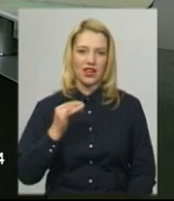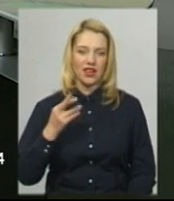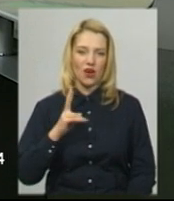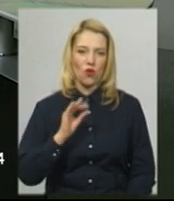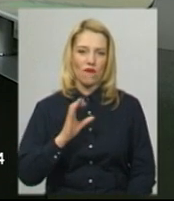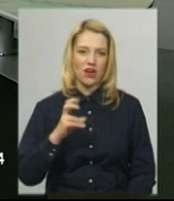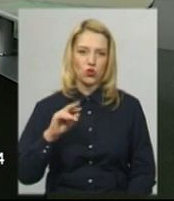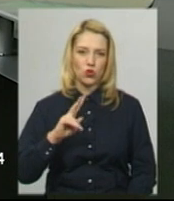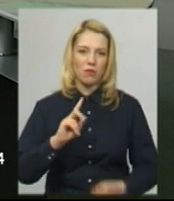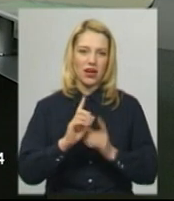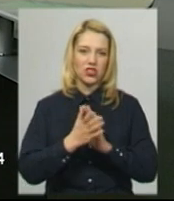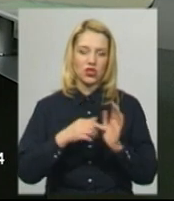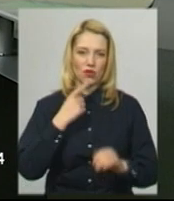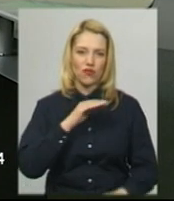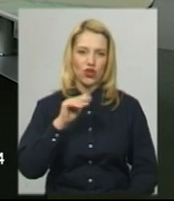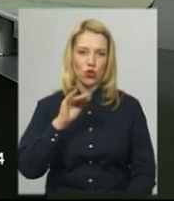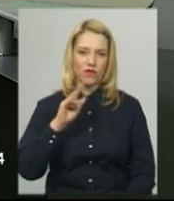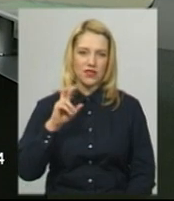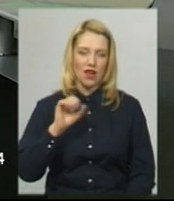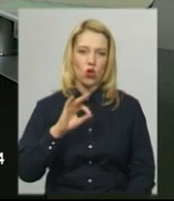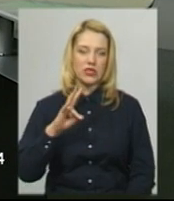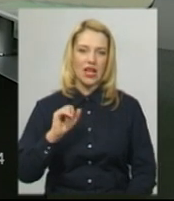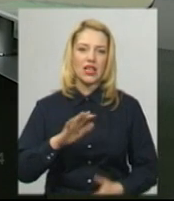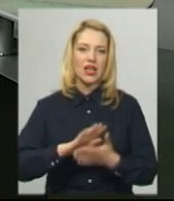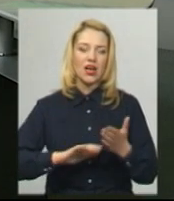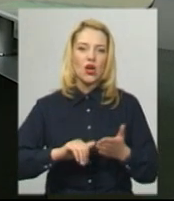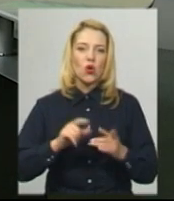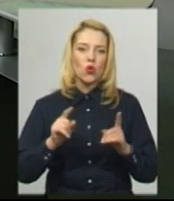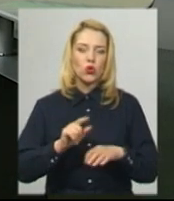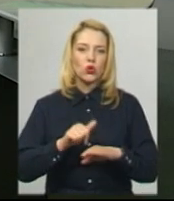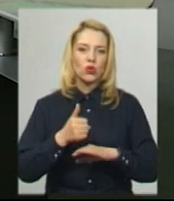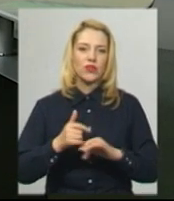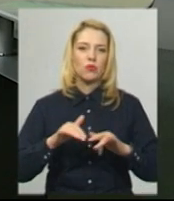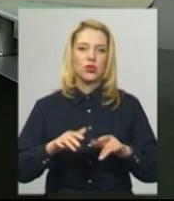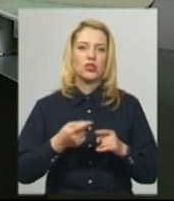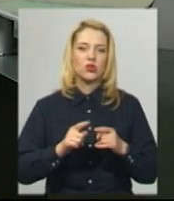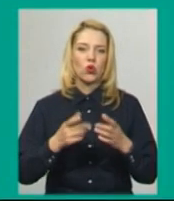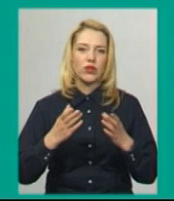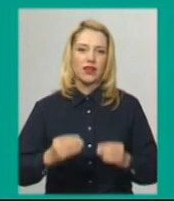На жест в умову перекладає Оксана Фіновська. А далі коротко про головні події цього дня.